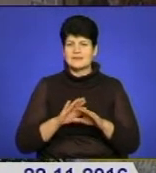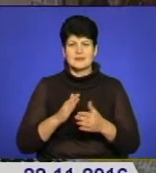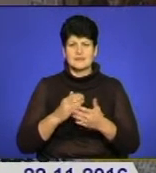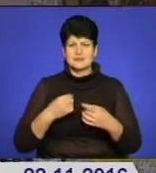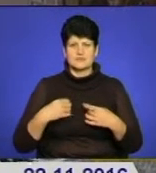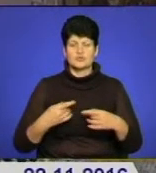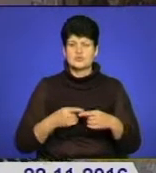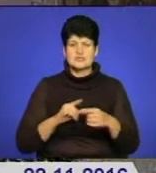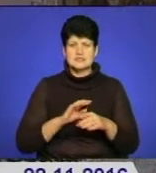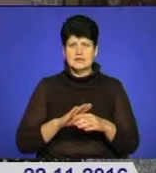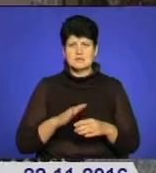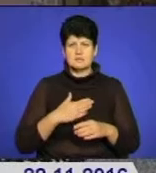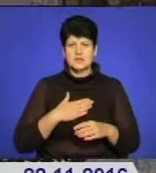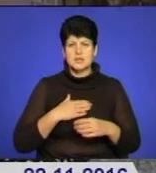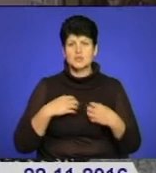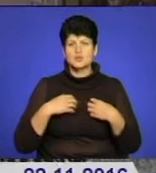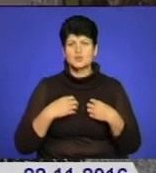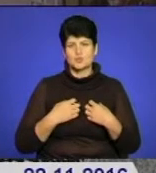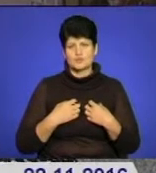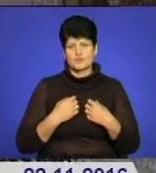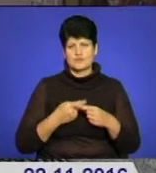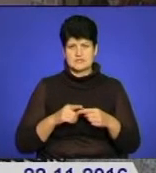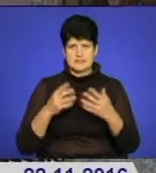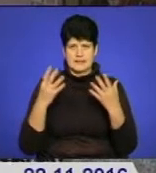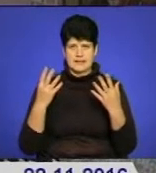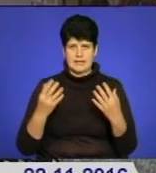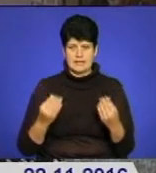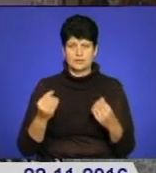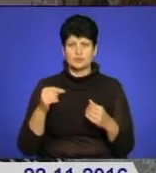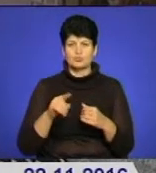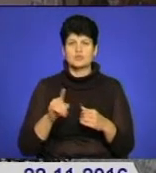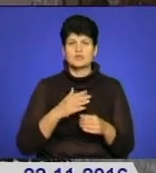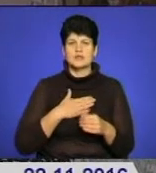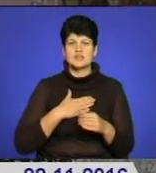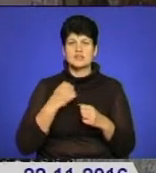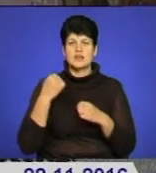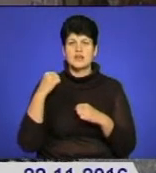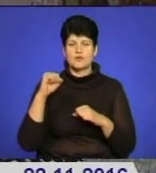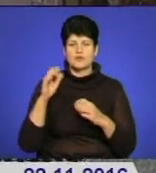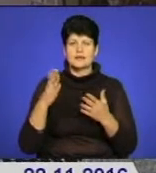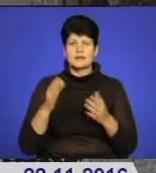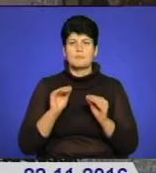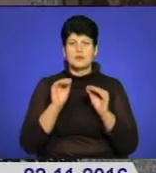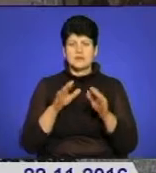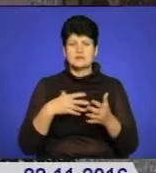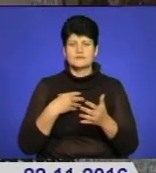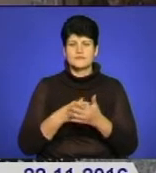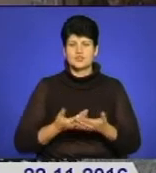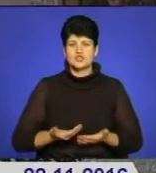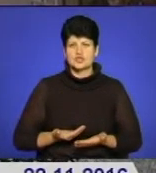відчуваю це свято, тому що мені, чесно кажучи, сумно в цей день. Тому що ці наші герої, які поклали своє життя,